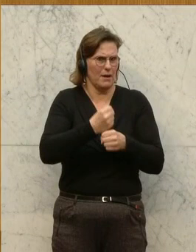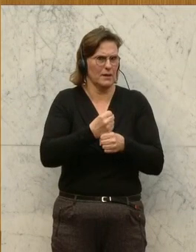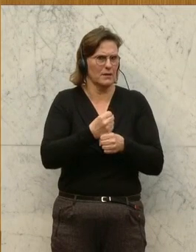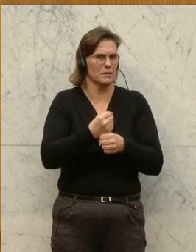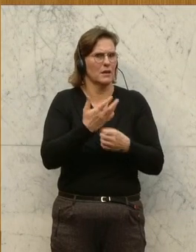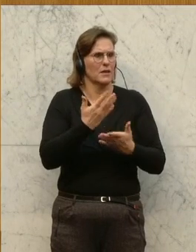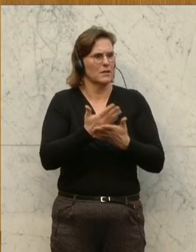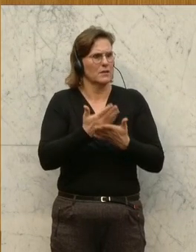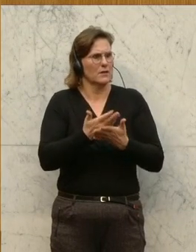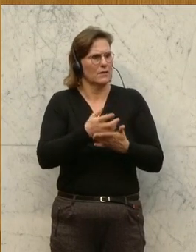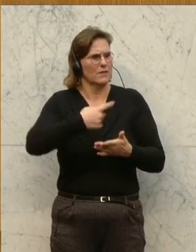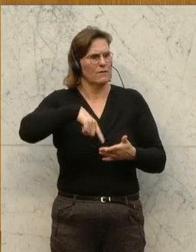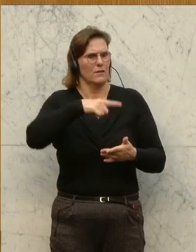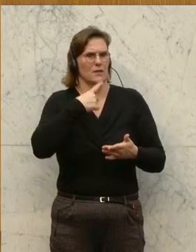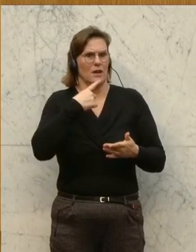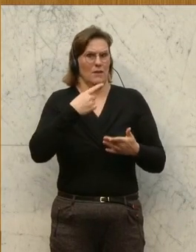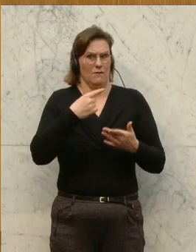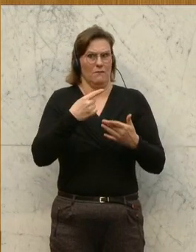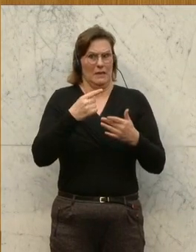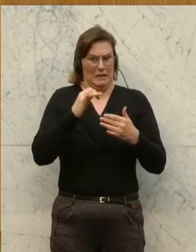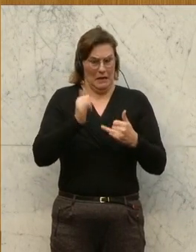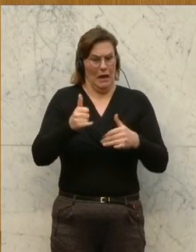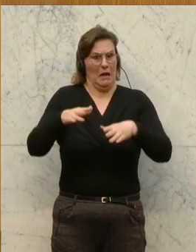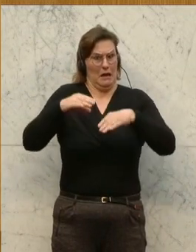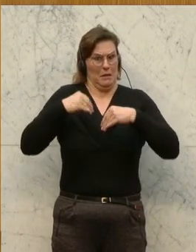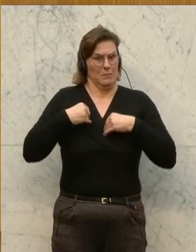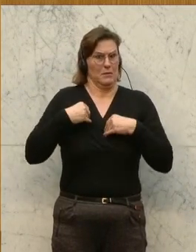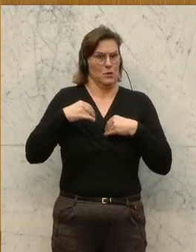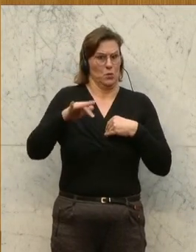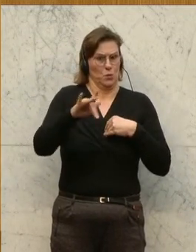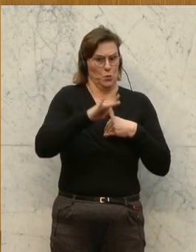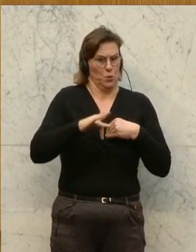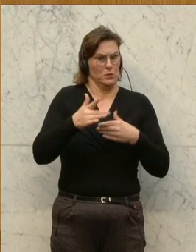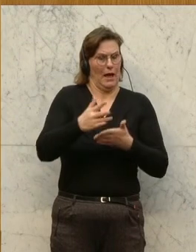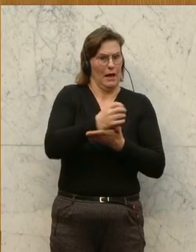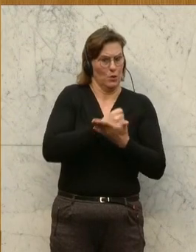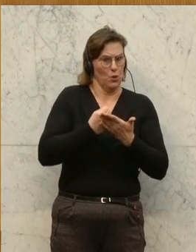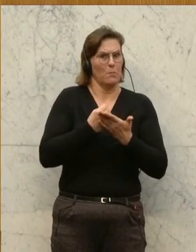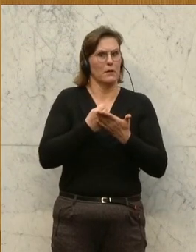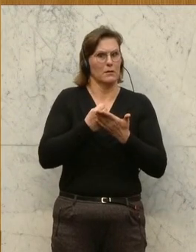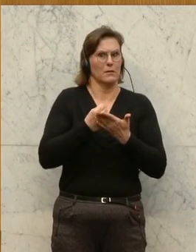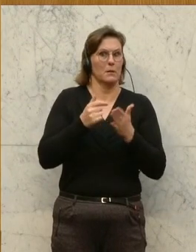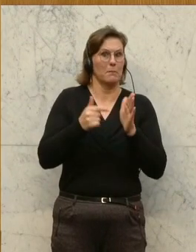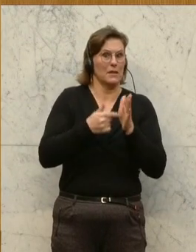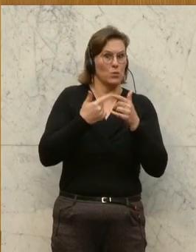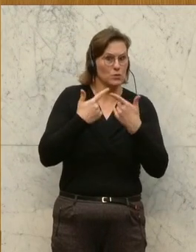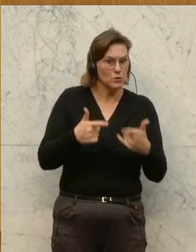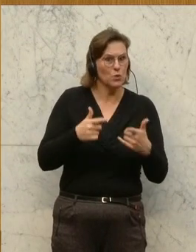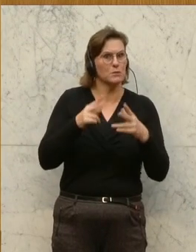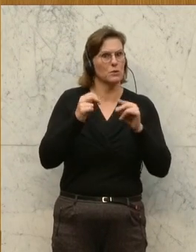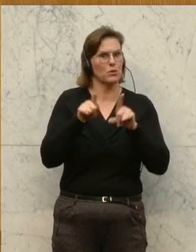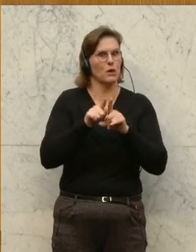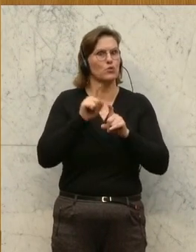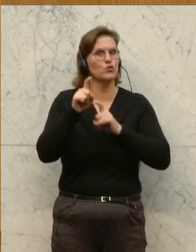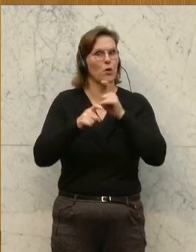wir uns hingehen zu einem bedingungslosen Grundeinkommen, würden ja nicht mehr die Steuern explodieren, weil wir können ja nur das als Staat hergeben,